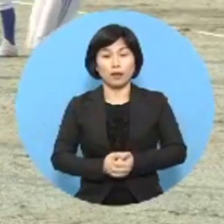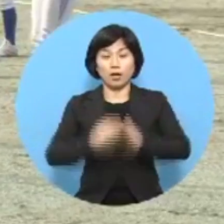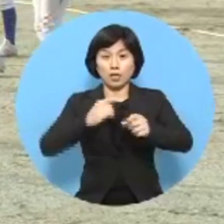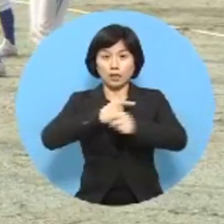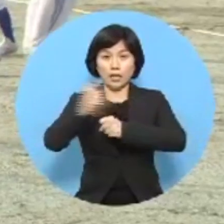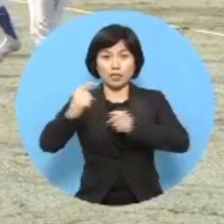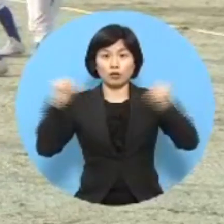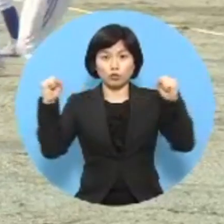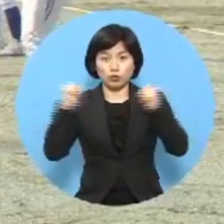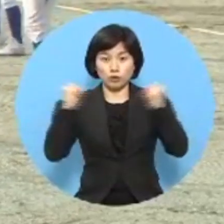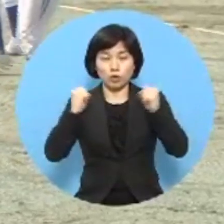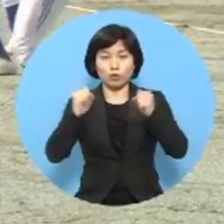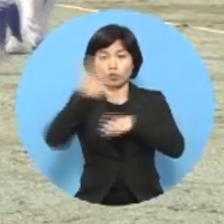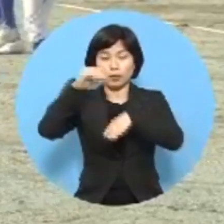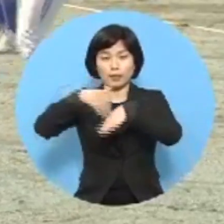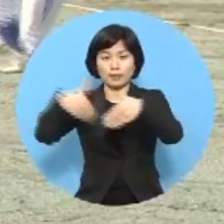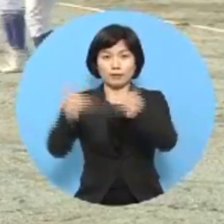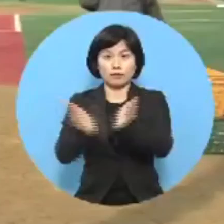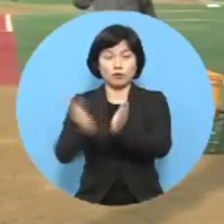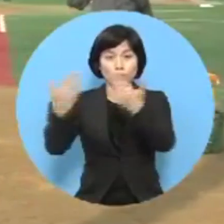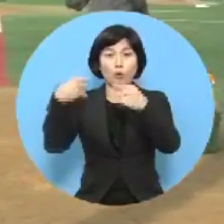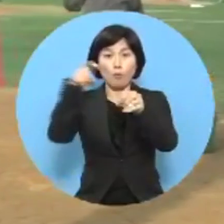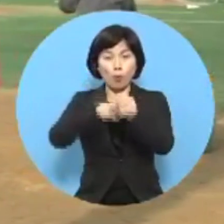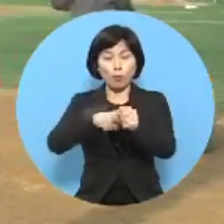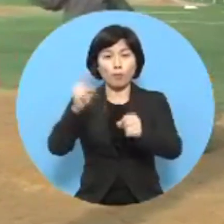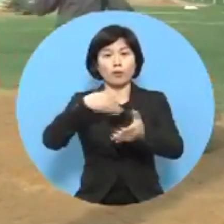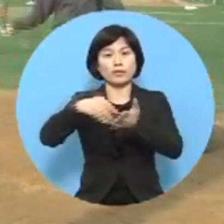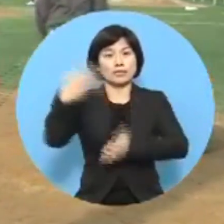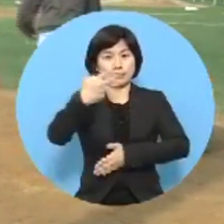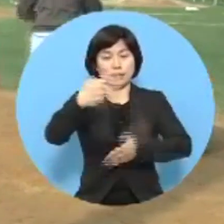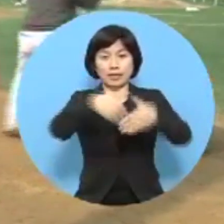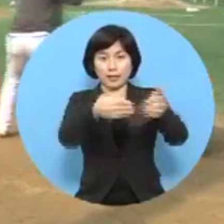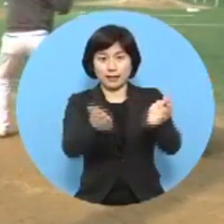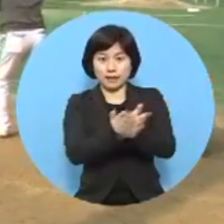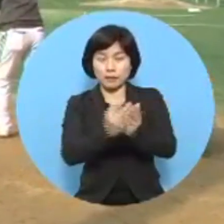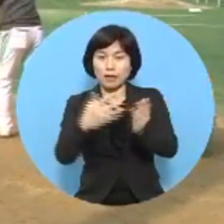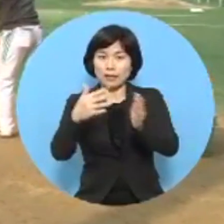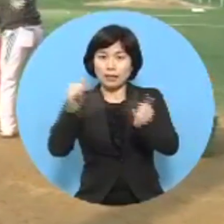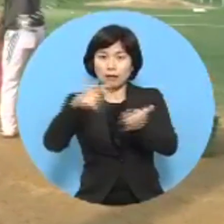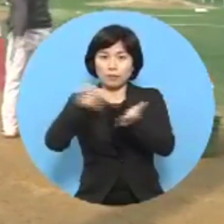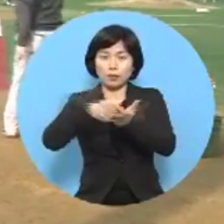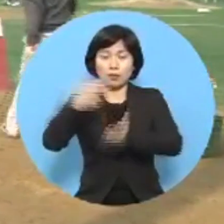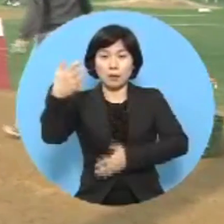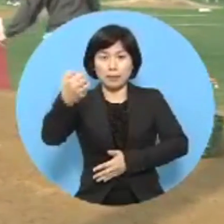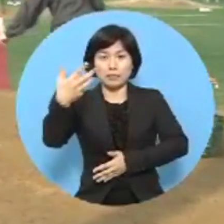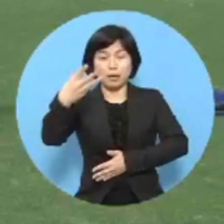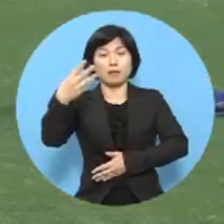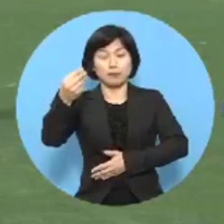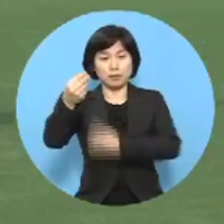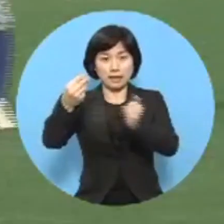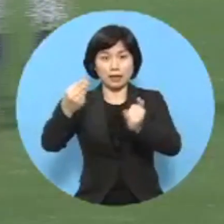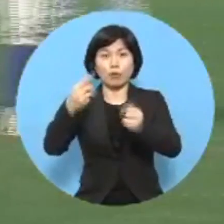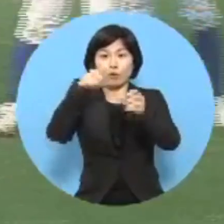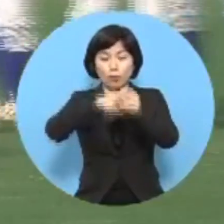도는 내년 겨울철 전지훈련팀 유치 목표를 3천 개 팀, 연인원 80만 명으로 잡고